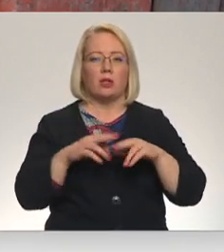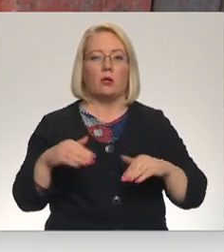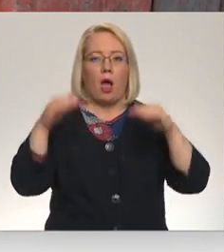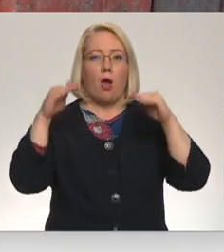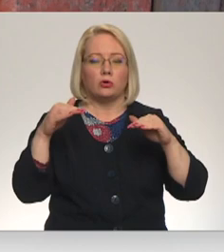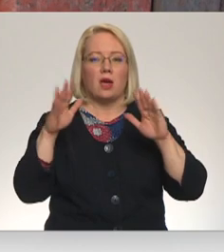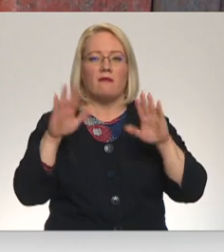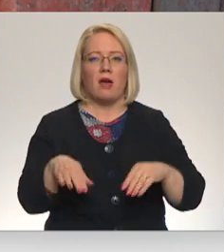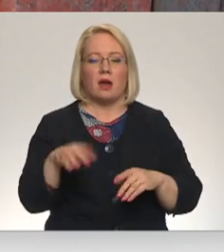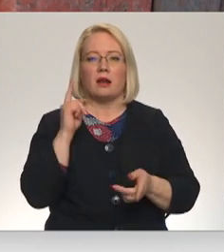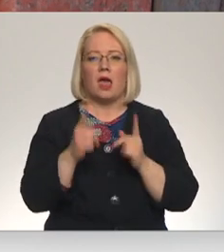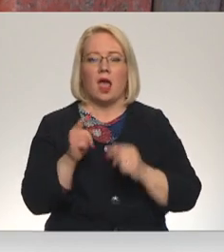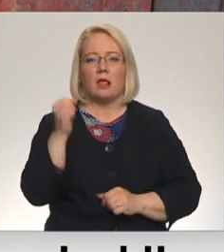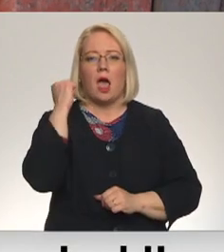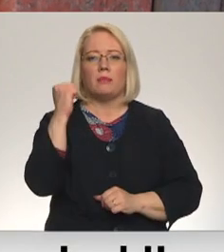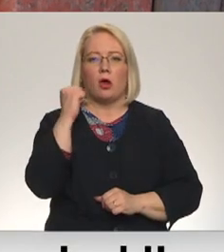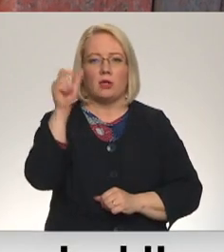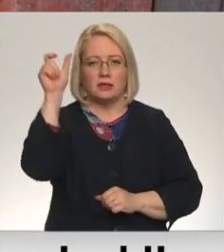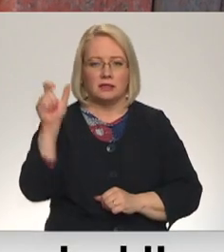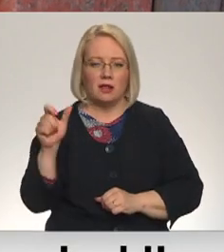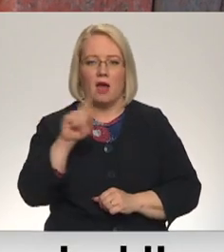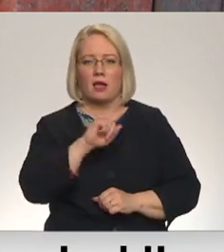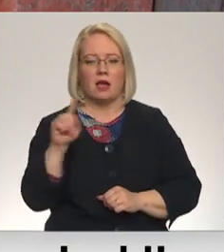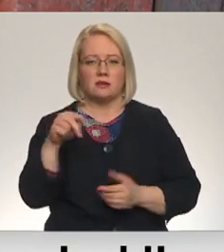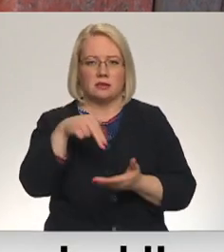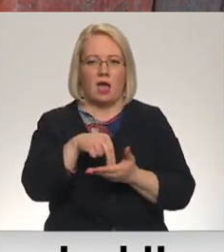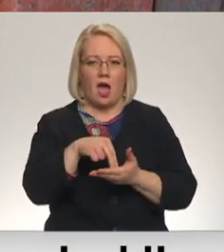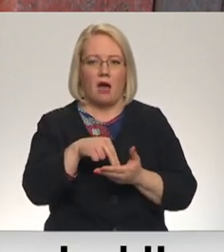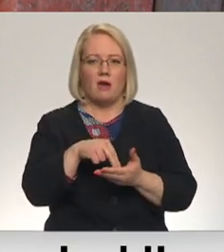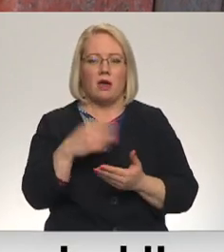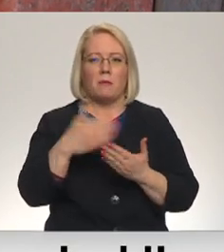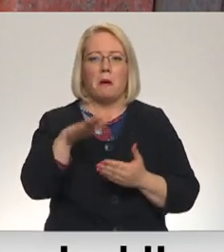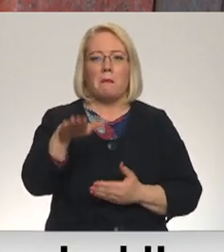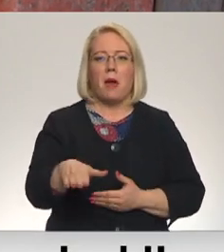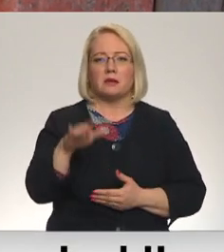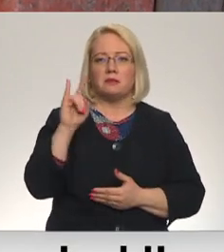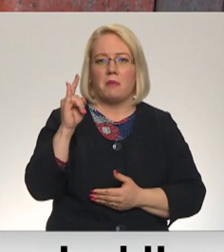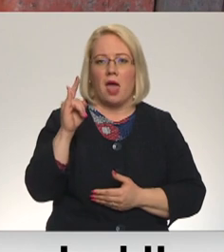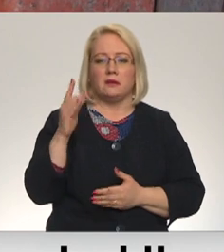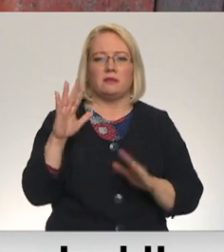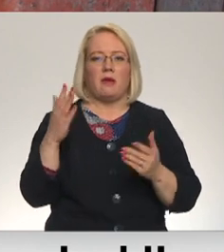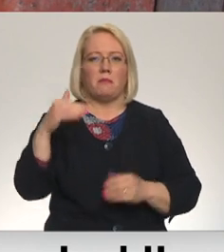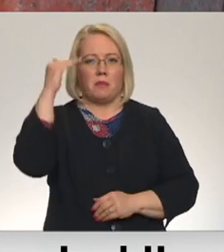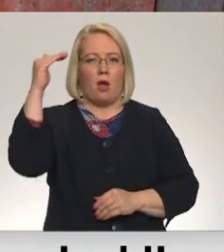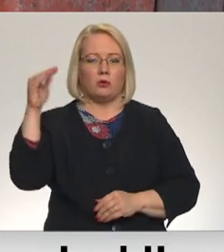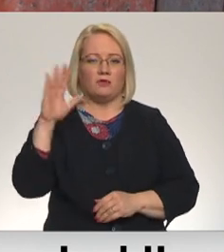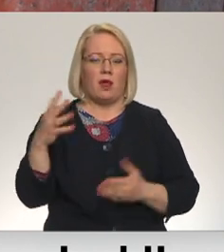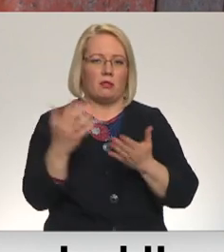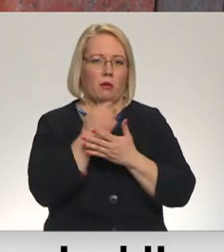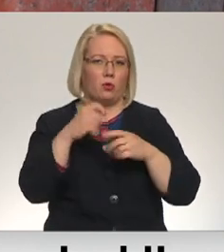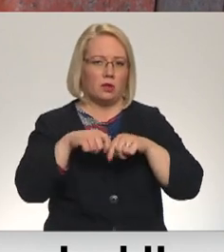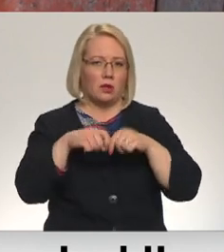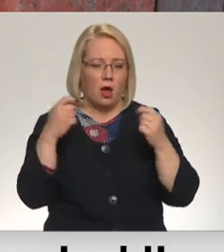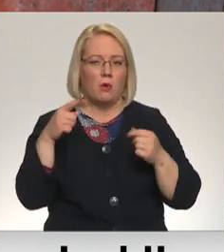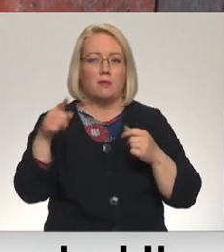viņas var reāli apdraudiet cilvēku, kas atrodās zem viņām. Šeit, es nezinu, tas būtu mazs bērns, bet tajā pusē arī pieaugušais. Šīs zonas